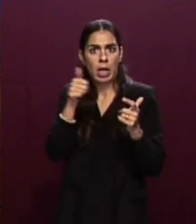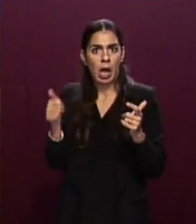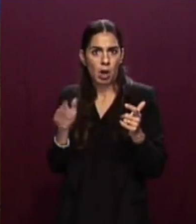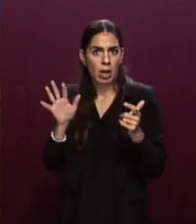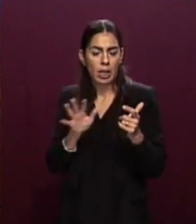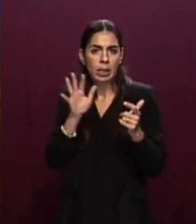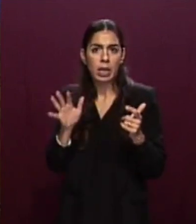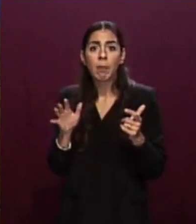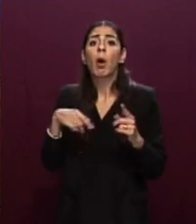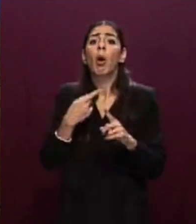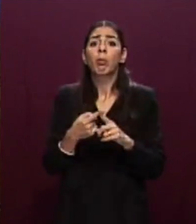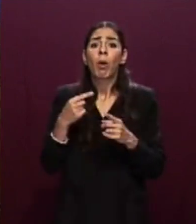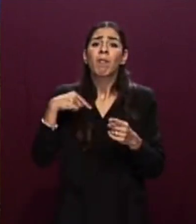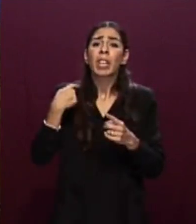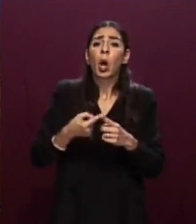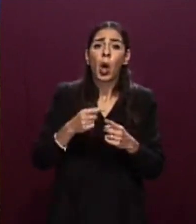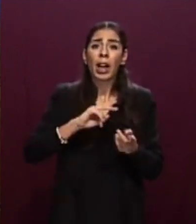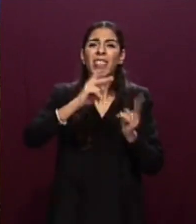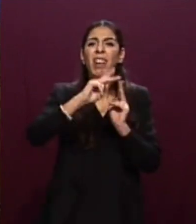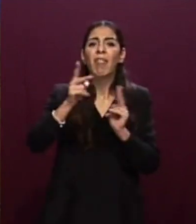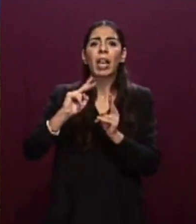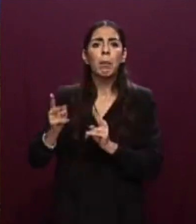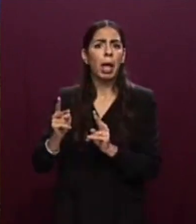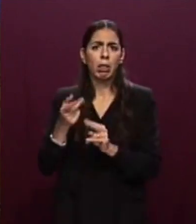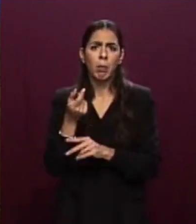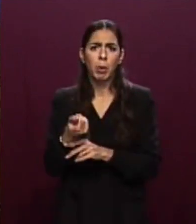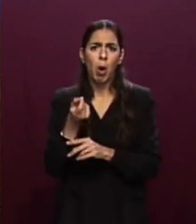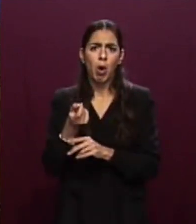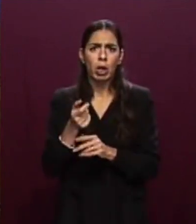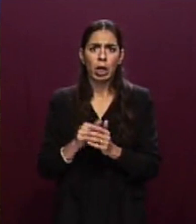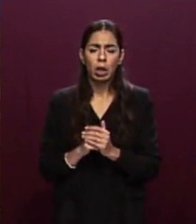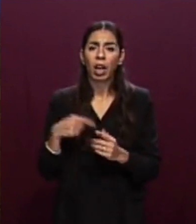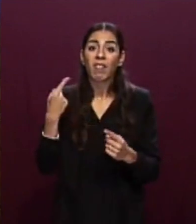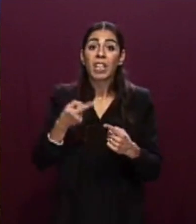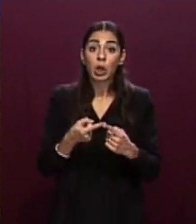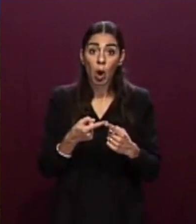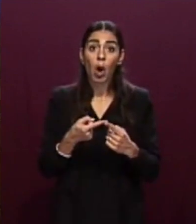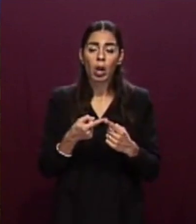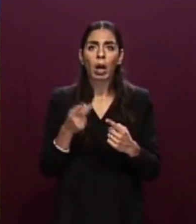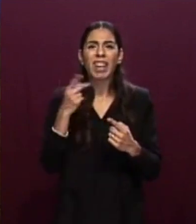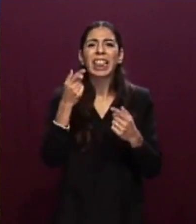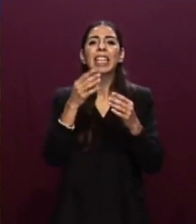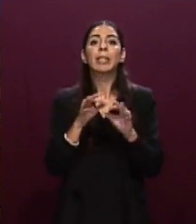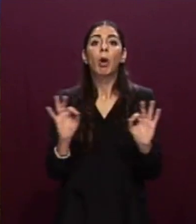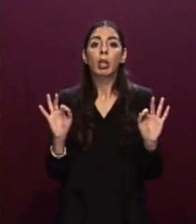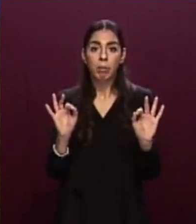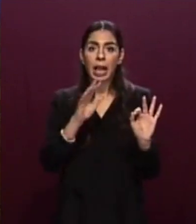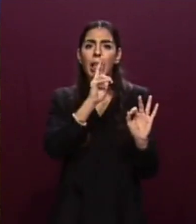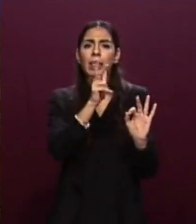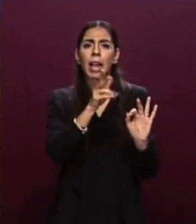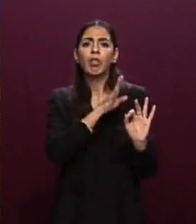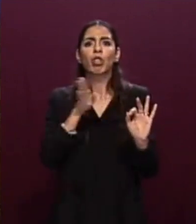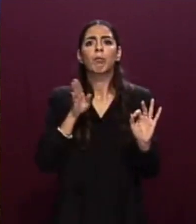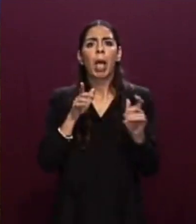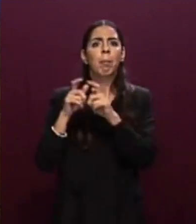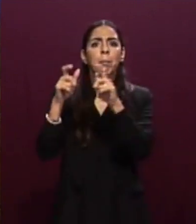numero di trasferimenti finora effettuati è molto basso. Ad oggi, a fronte di una disponibilità manifestata da 13 Stati europei per